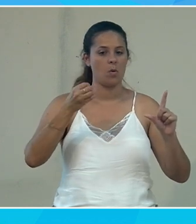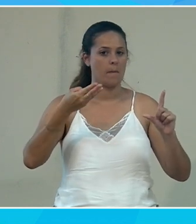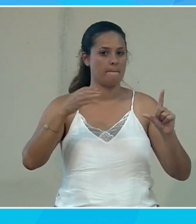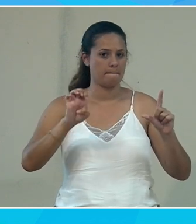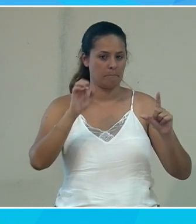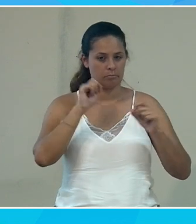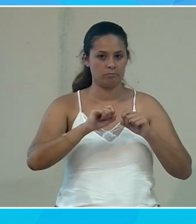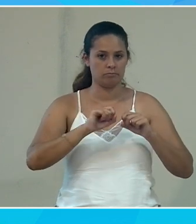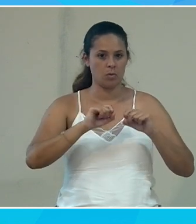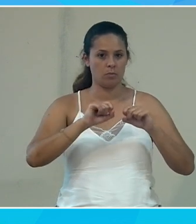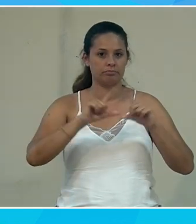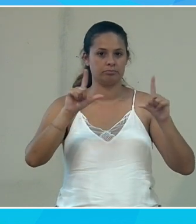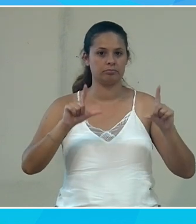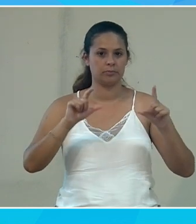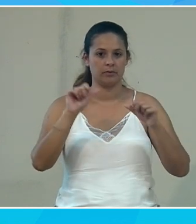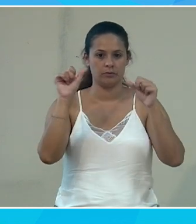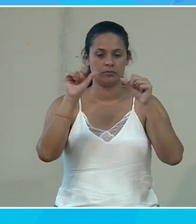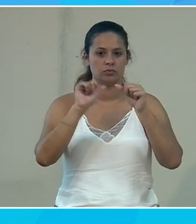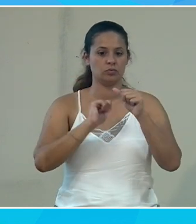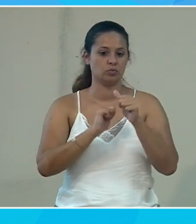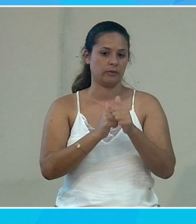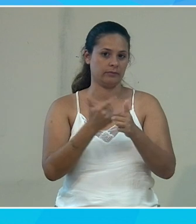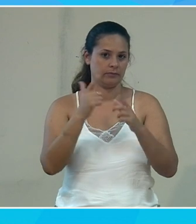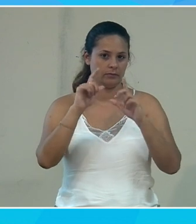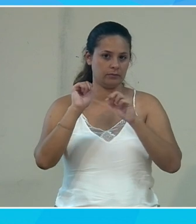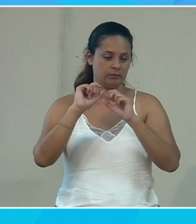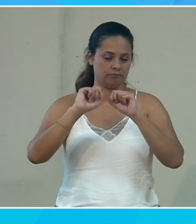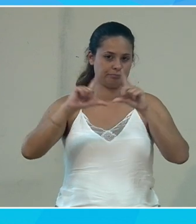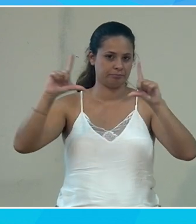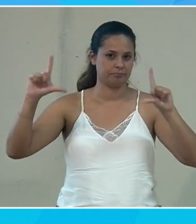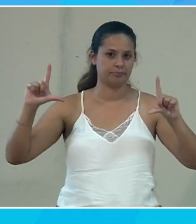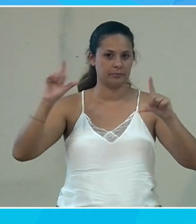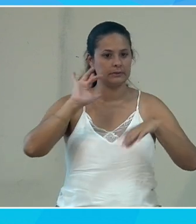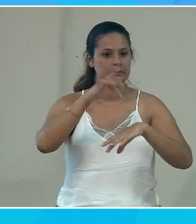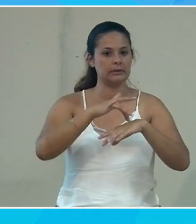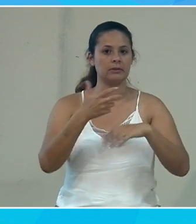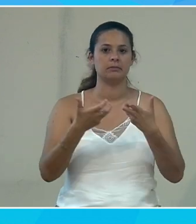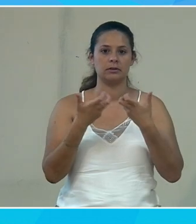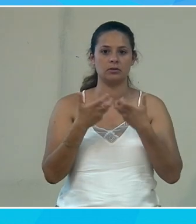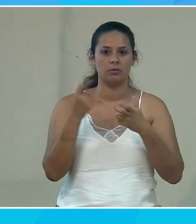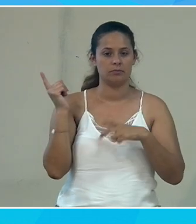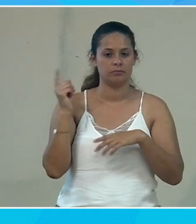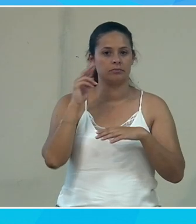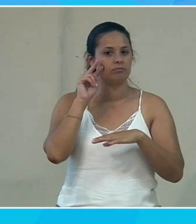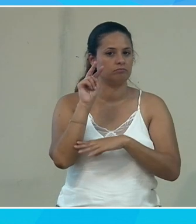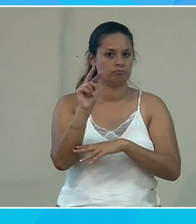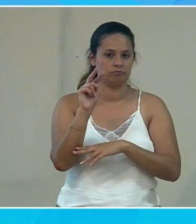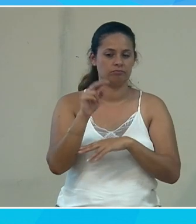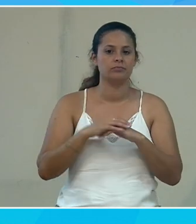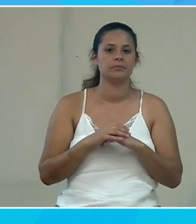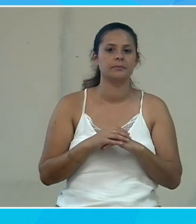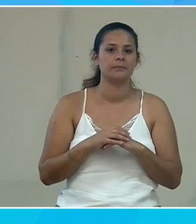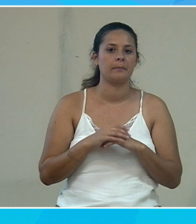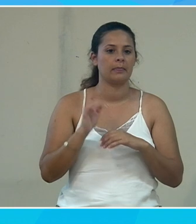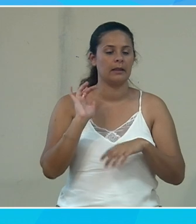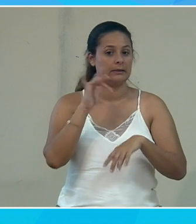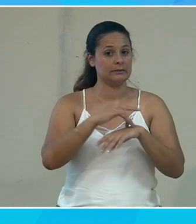le temps qu'il s'ouvre je vais le mettre en format maximum je vais aller sur le site par exemple de paris.fr alors généralement je prends le site